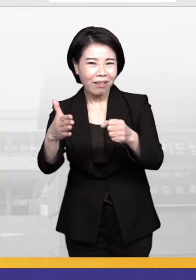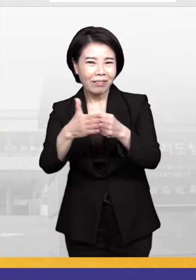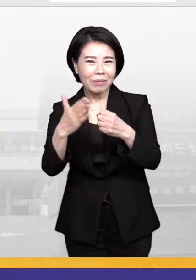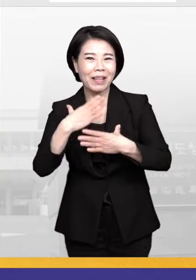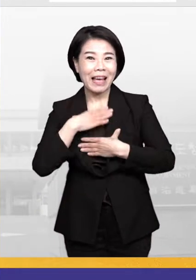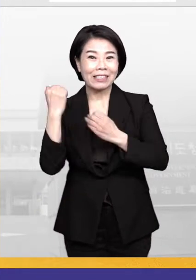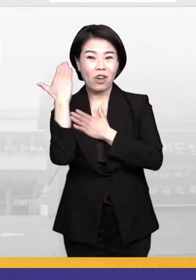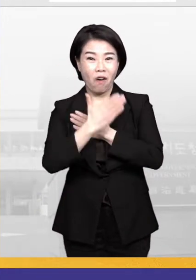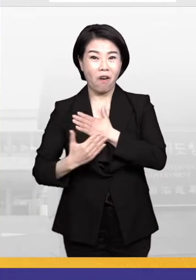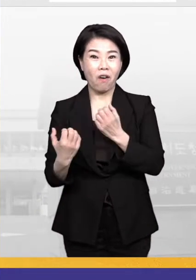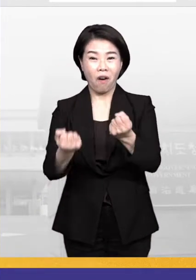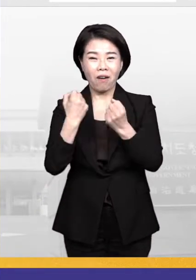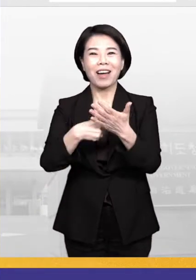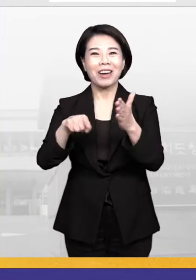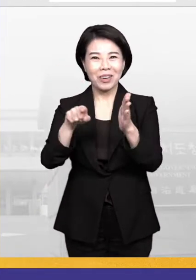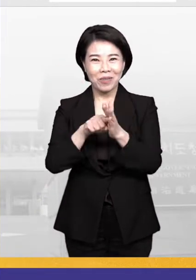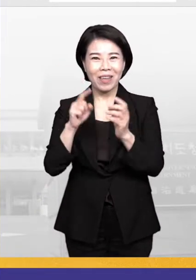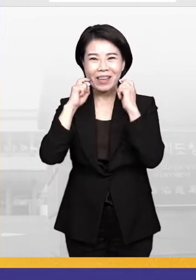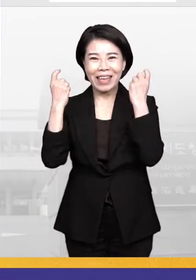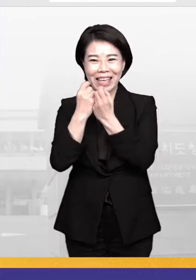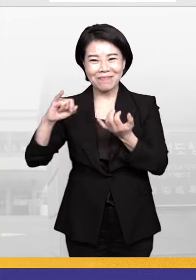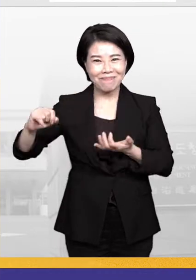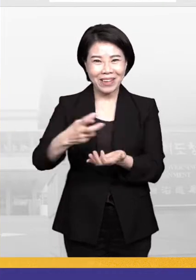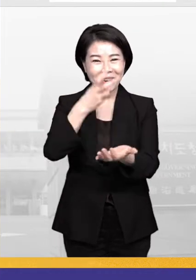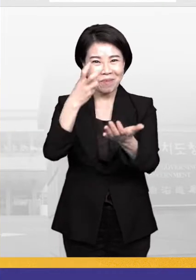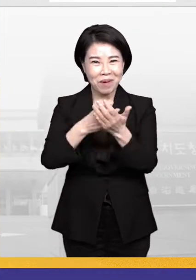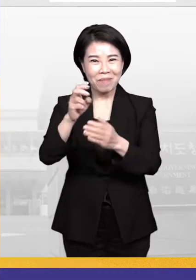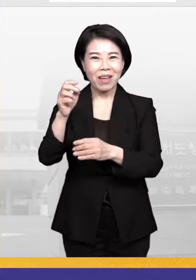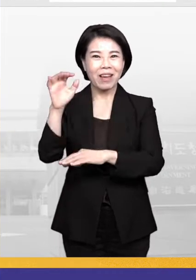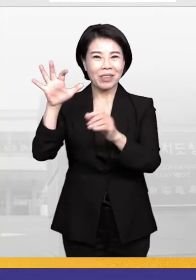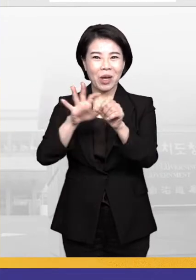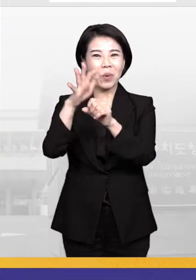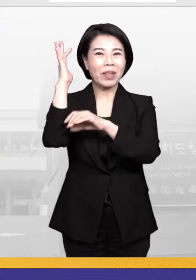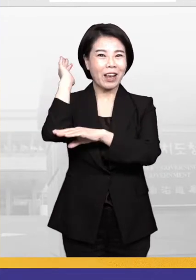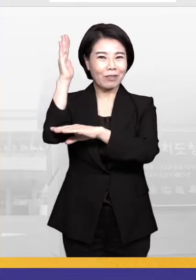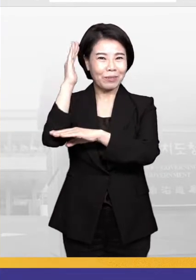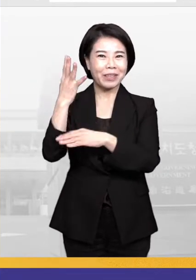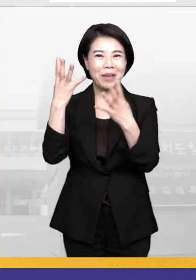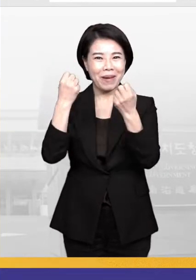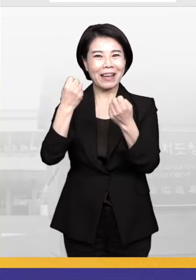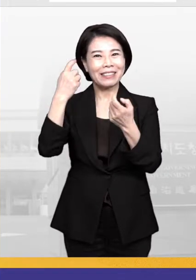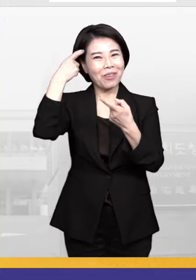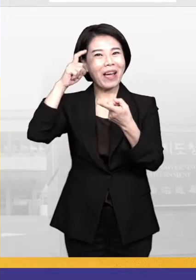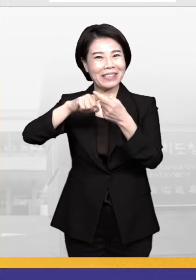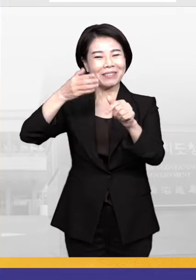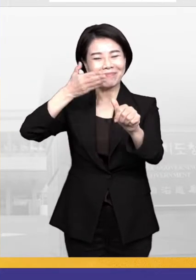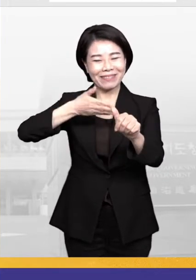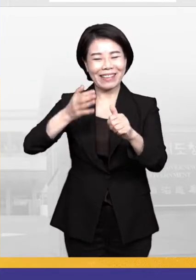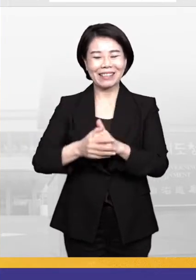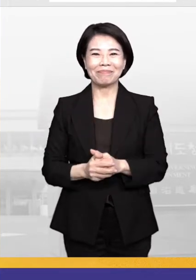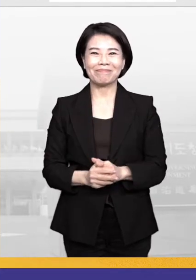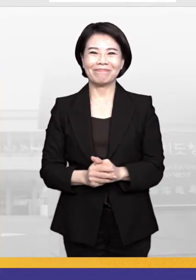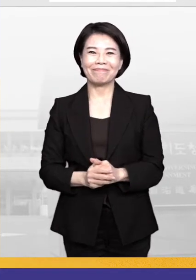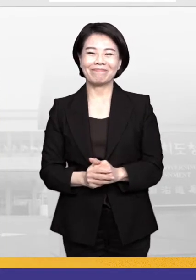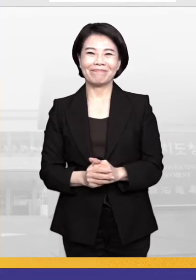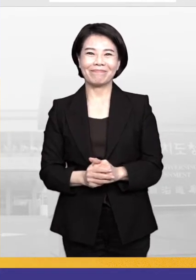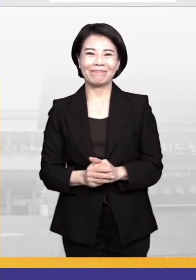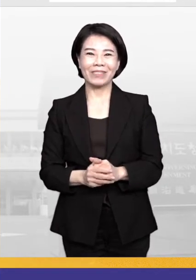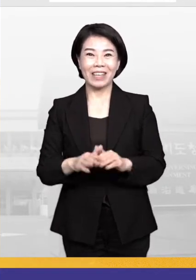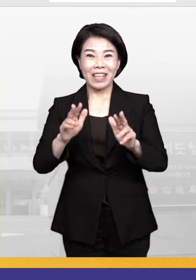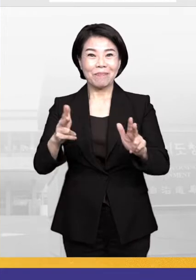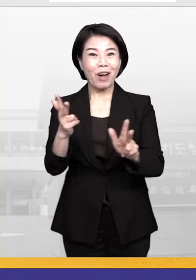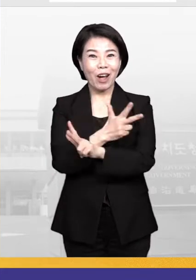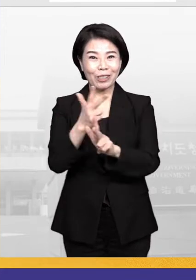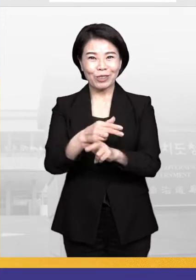안전과 건강을 위해 개인 방역수칙과 코로나19 브리핑에도 많은 관심 부탁드리겠습니다. 이번 주